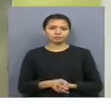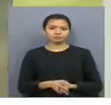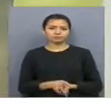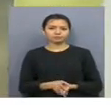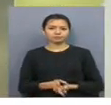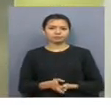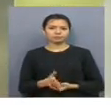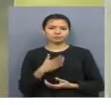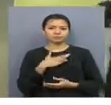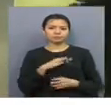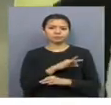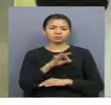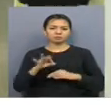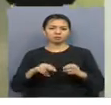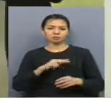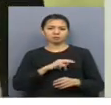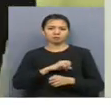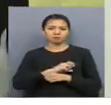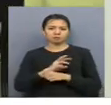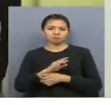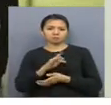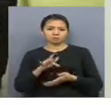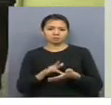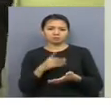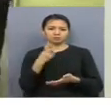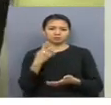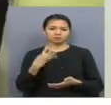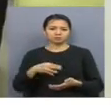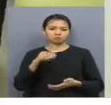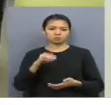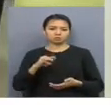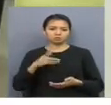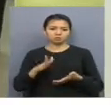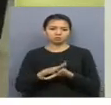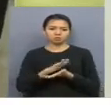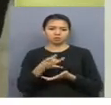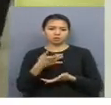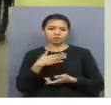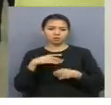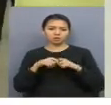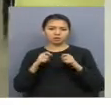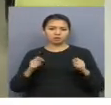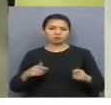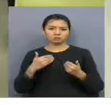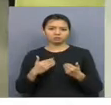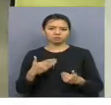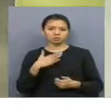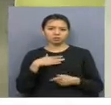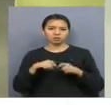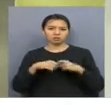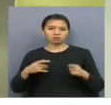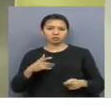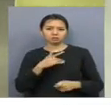Мен бұл жобаны жұмыс пен қамты ұрталығының бөлген 240 мүм тенгелі грандт арқылы ашытым. Бүгінгі таңда ғашық жүрек